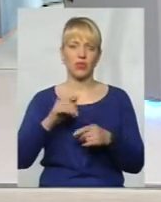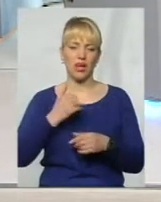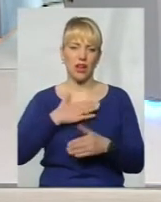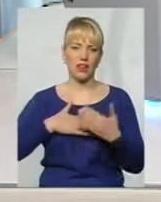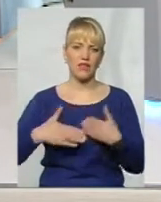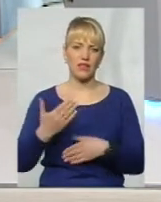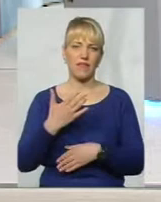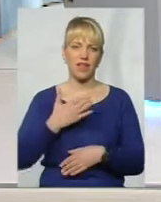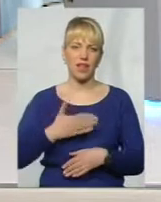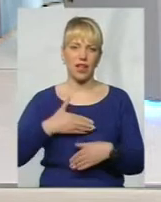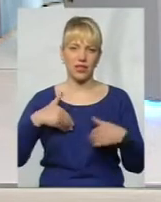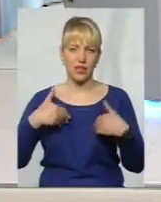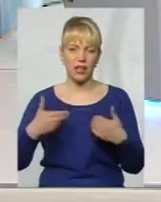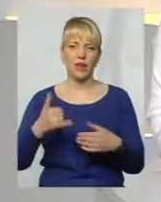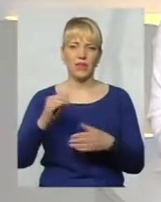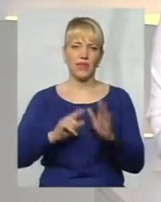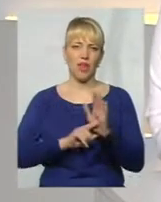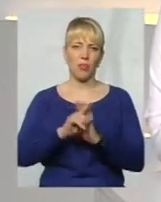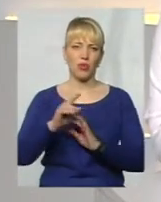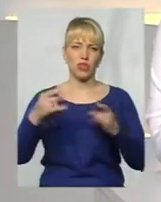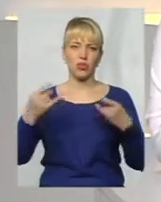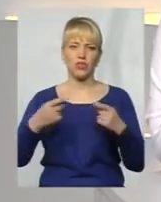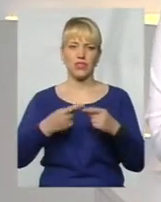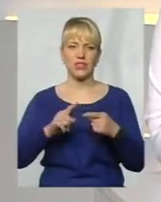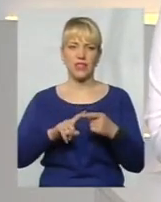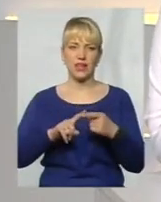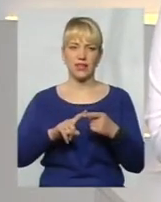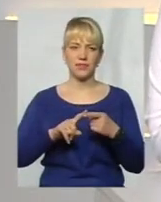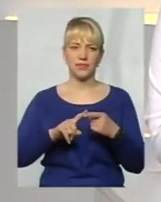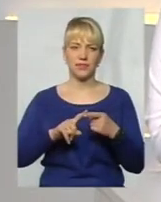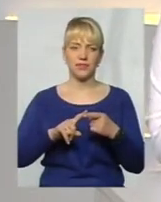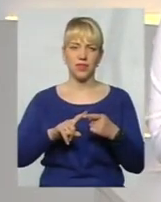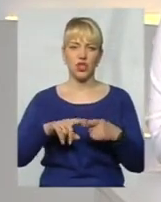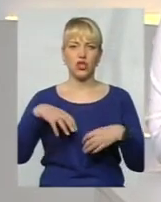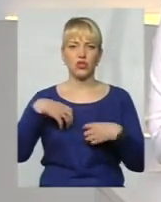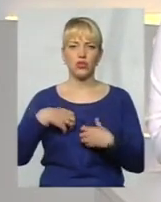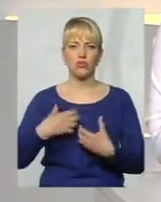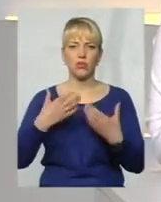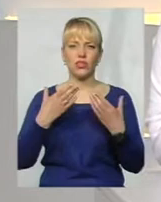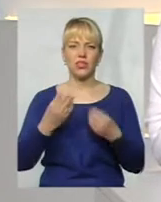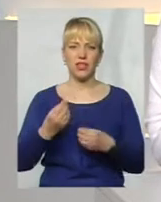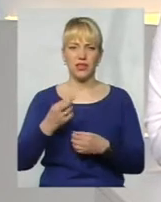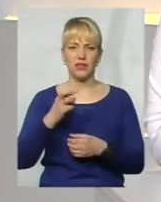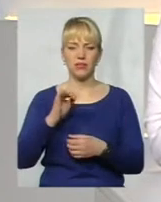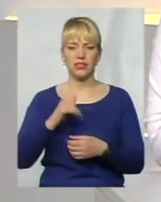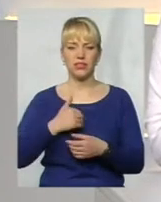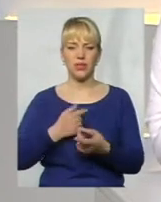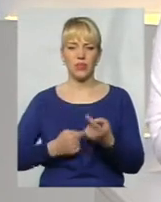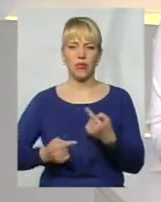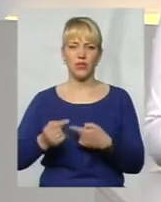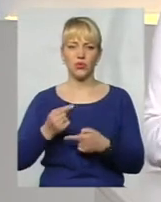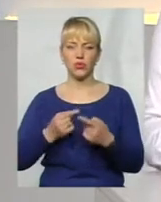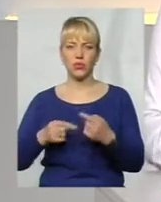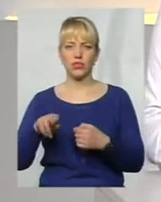студії. І на початок ефіру, в цей такий скорботний день, хотіло б вернутися до